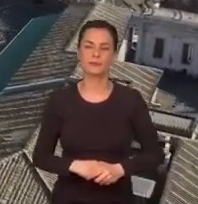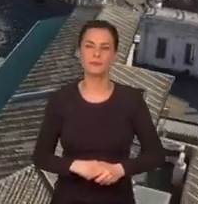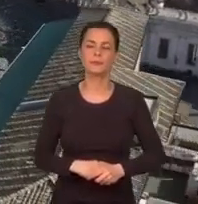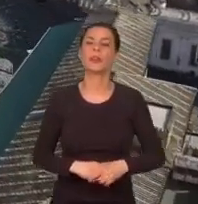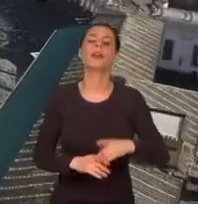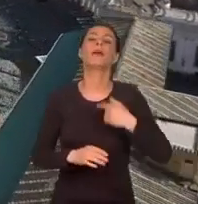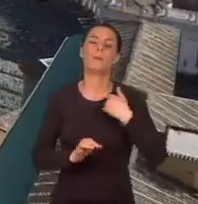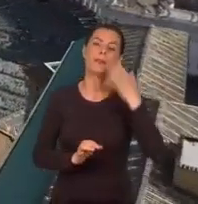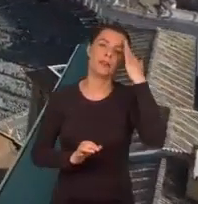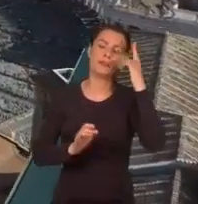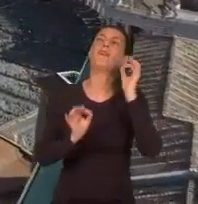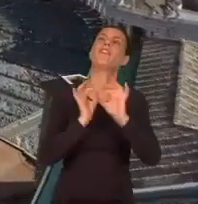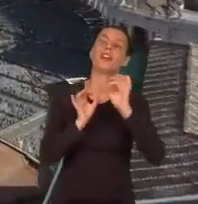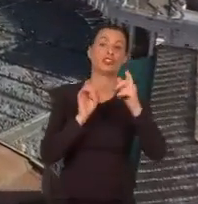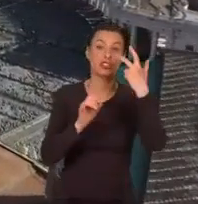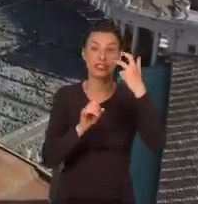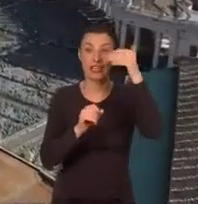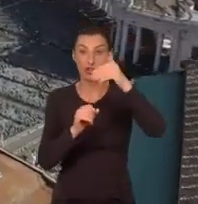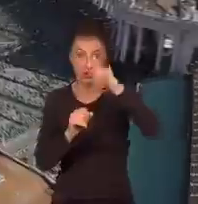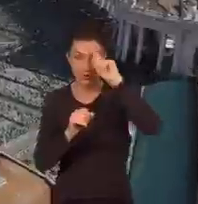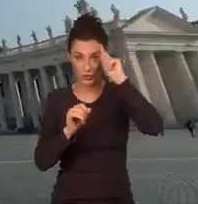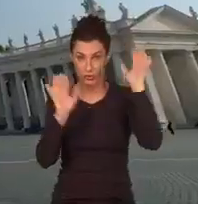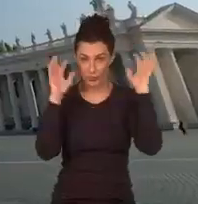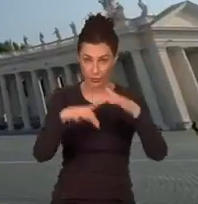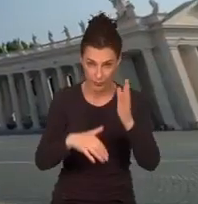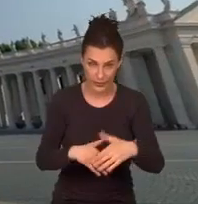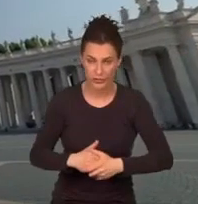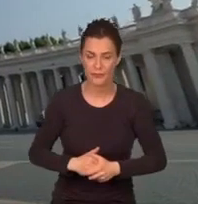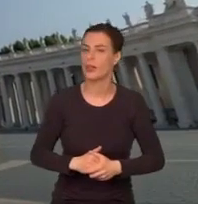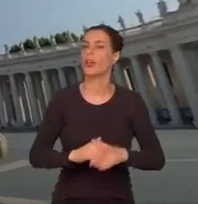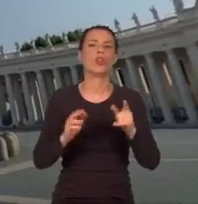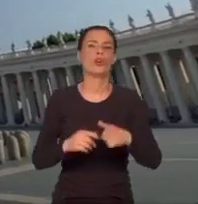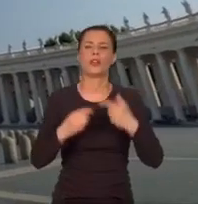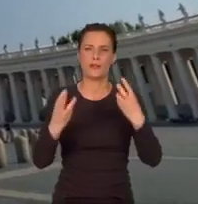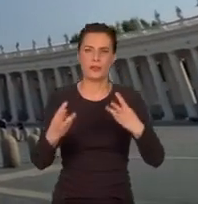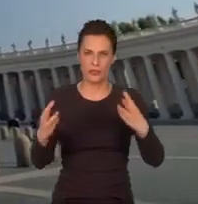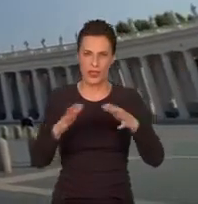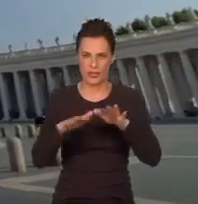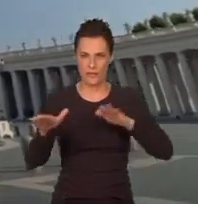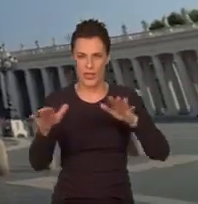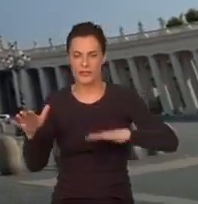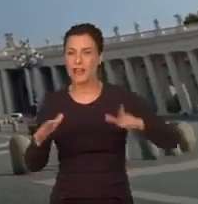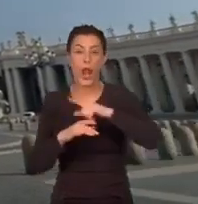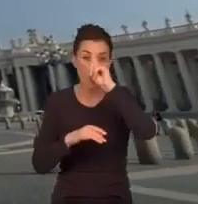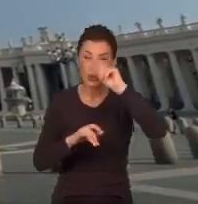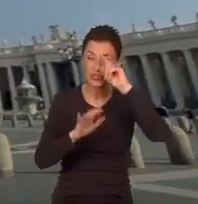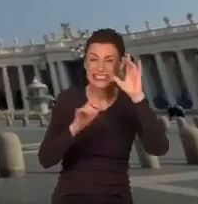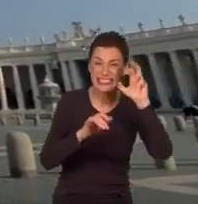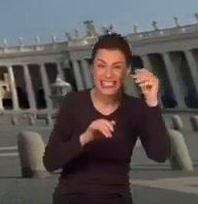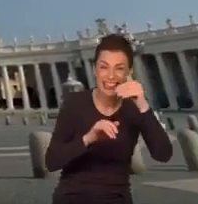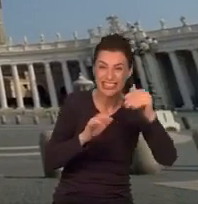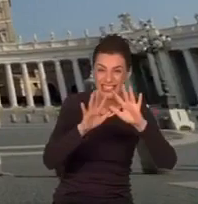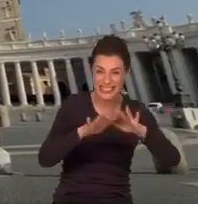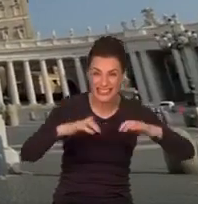Szacujemy, że na plac może wejść 300 tysięcy ludzi. To nadzwyczajna, nie mieszcząca się w głowie liczba, która